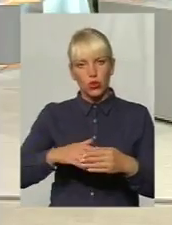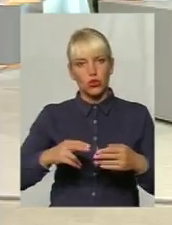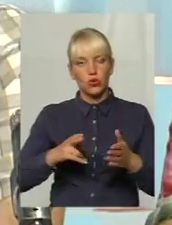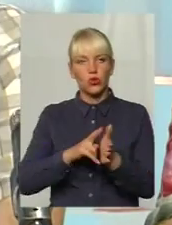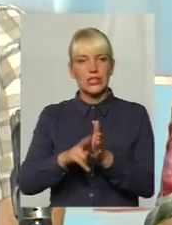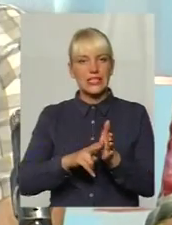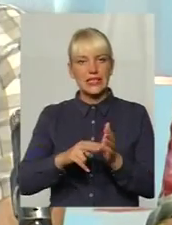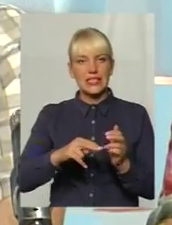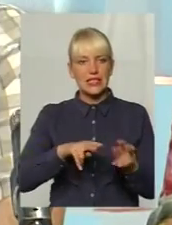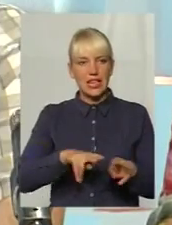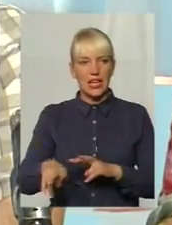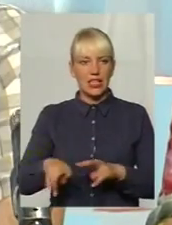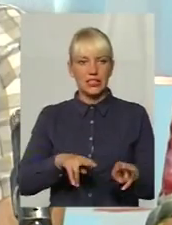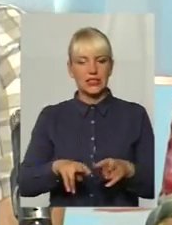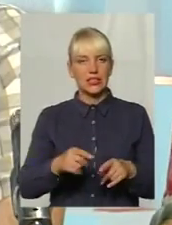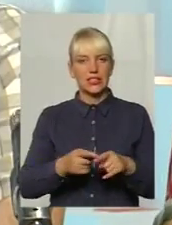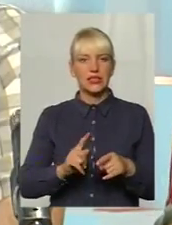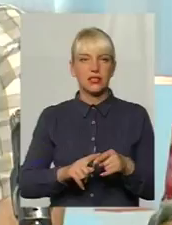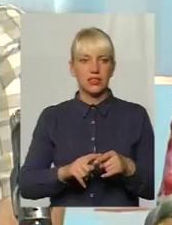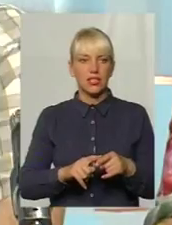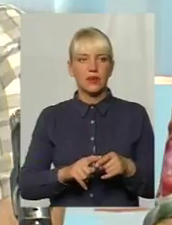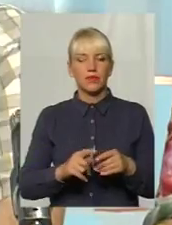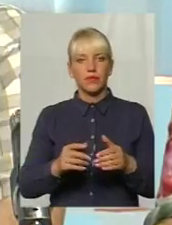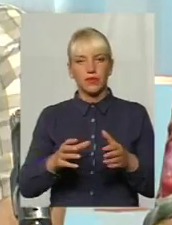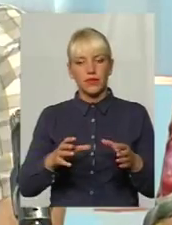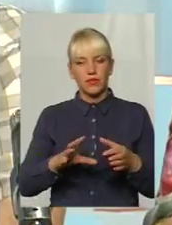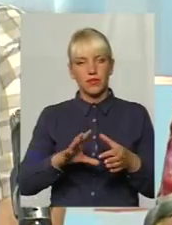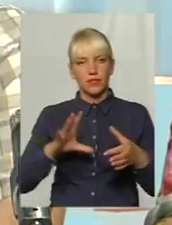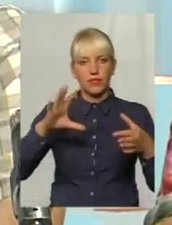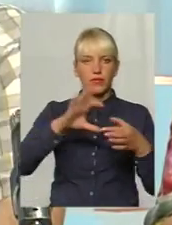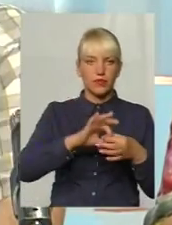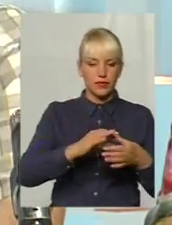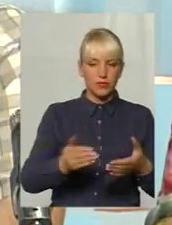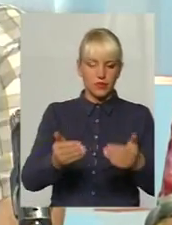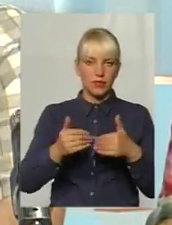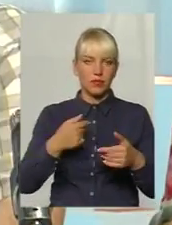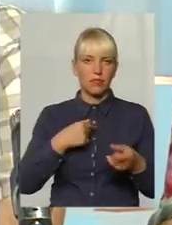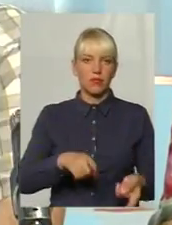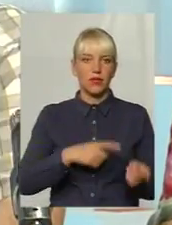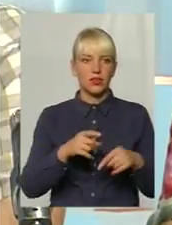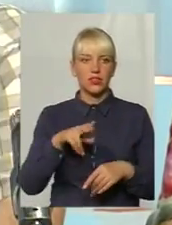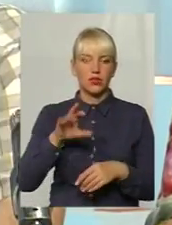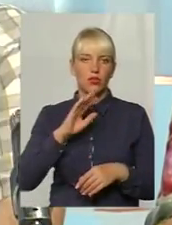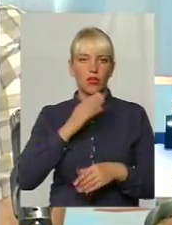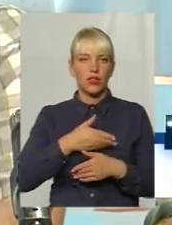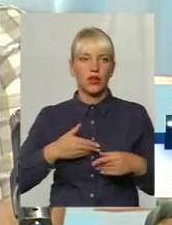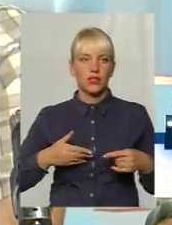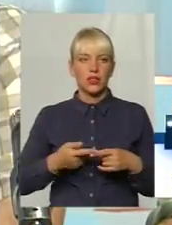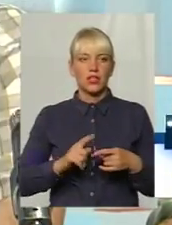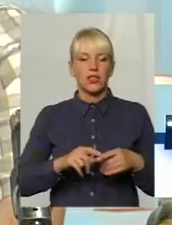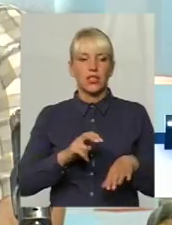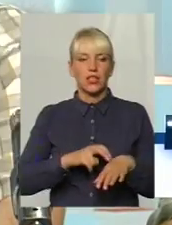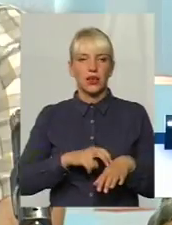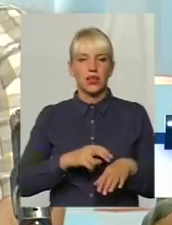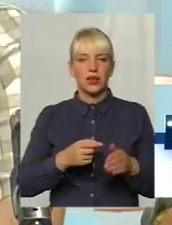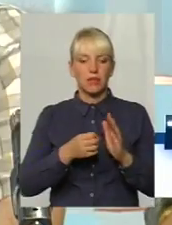ще. Це кінцева зупинка 30-ї маршрутки. Таким чином ці дільниці перейшли до нас. Тривалий час дільничний лікар з 15